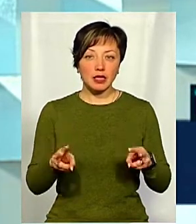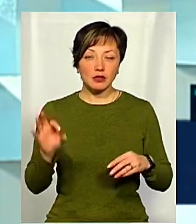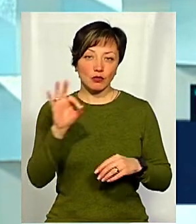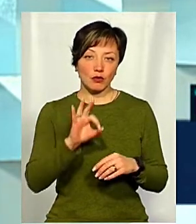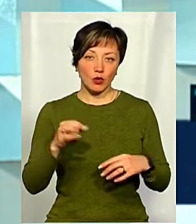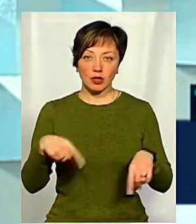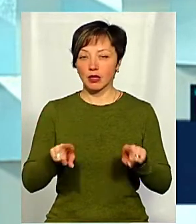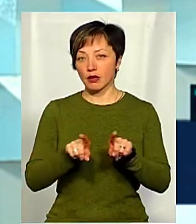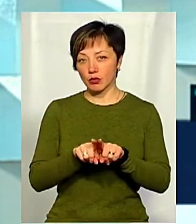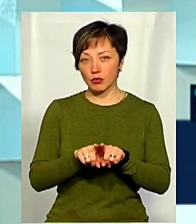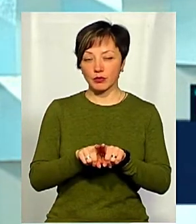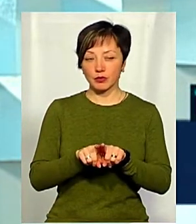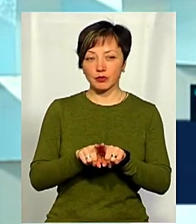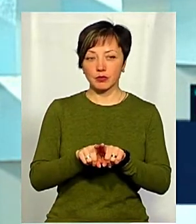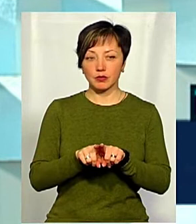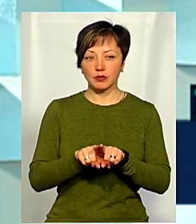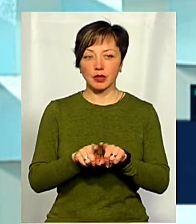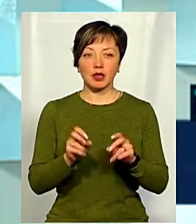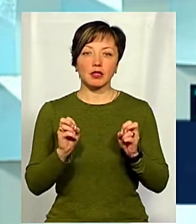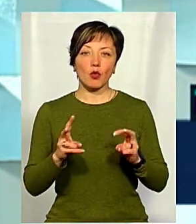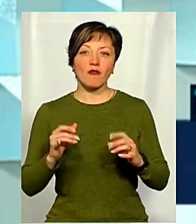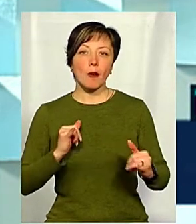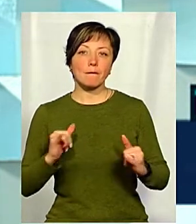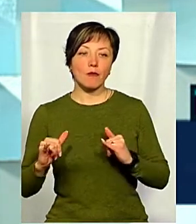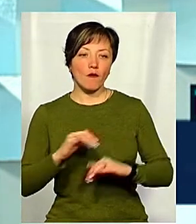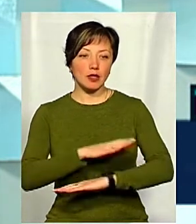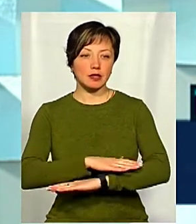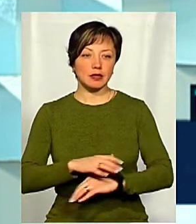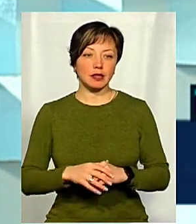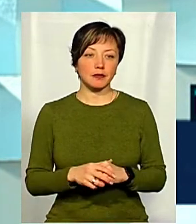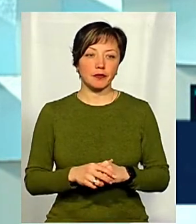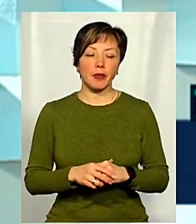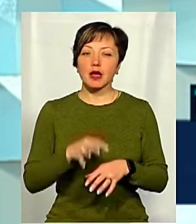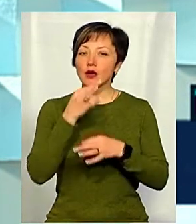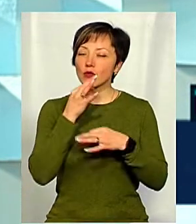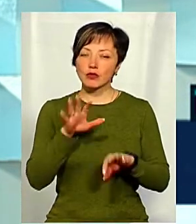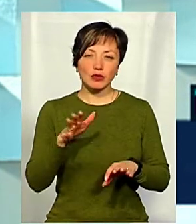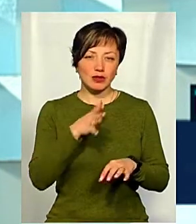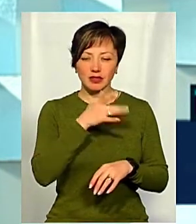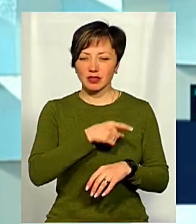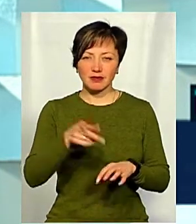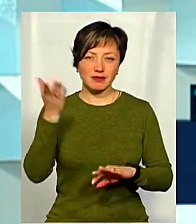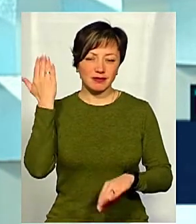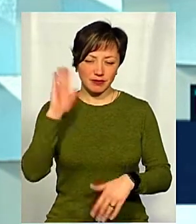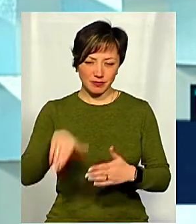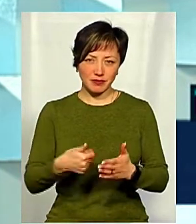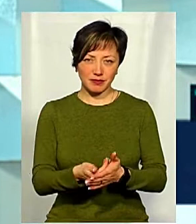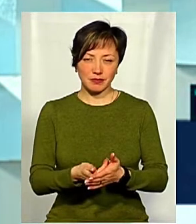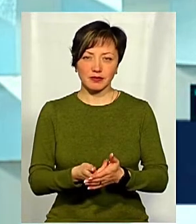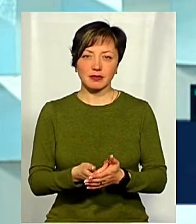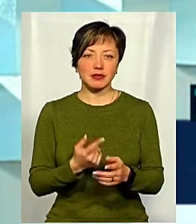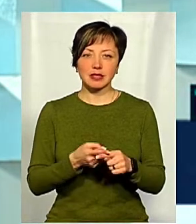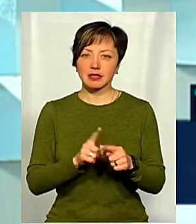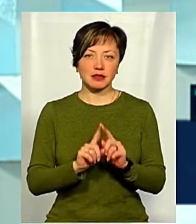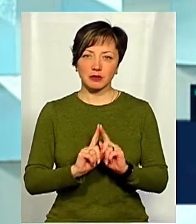стосовно ось такої ризикованої поведінки за будь-яких часів. Тобто, це є